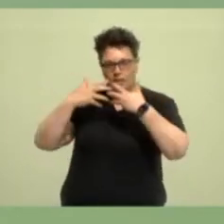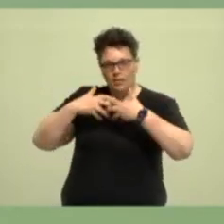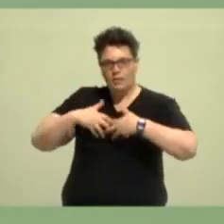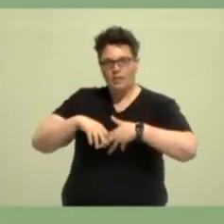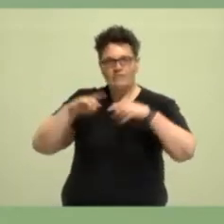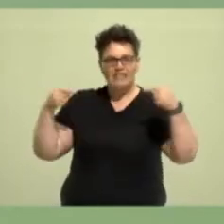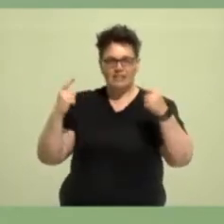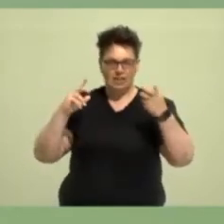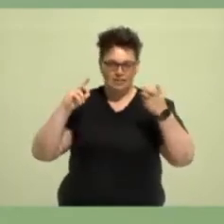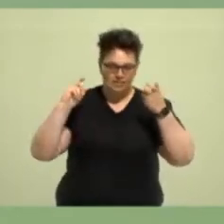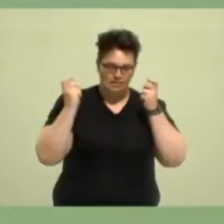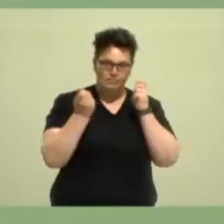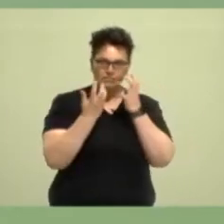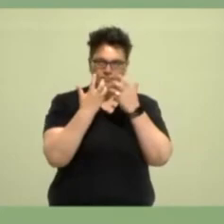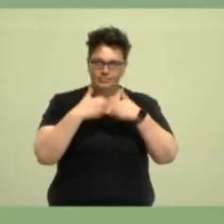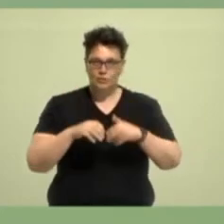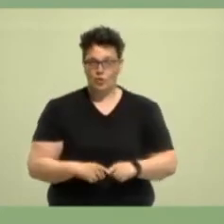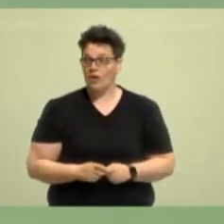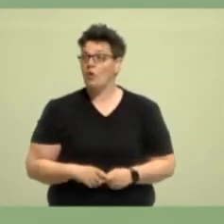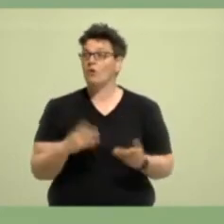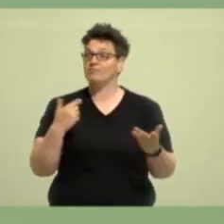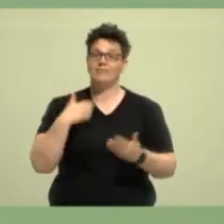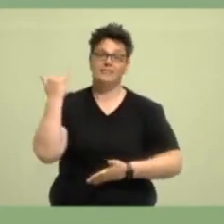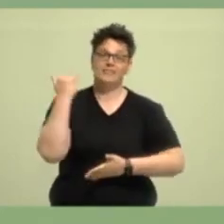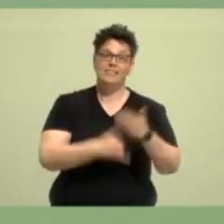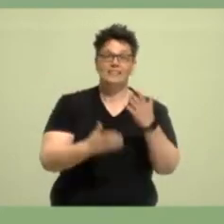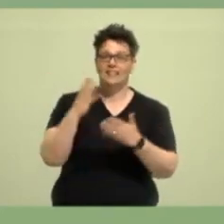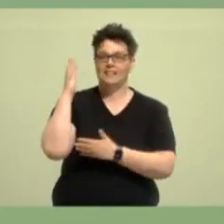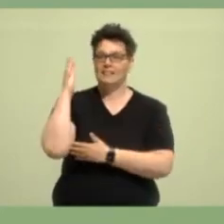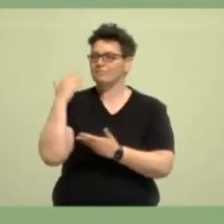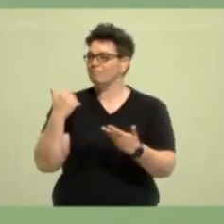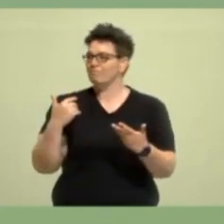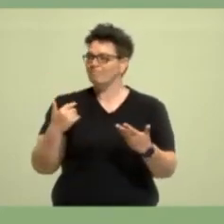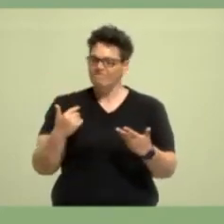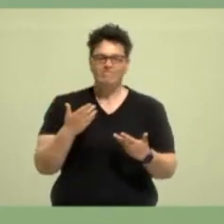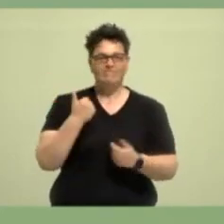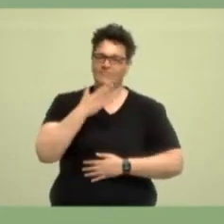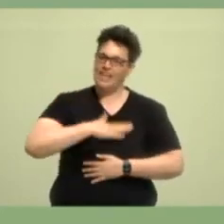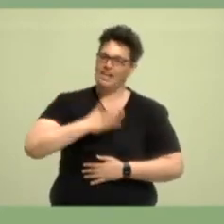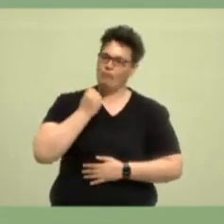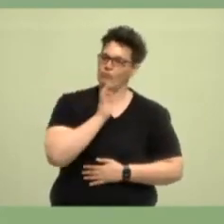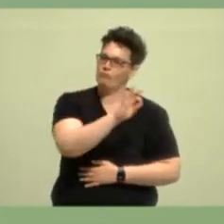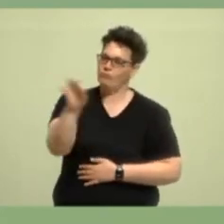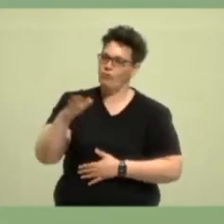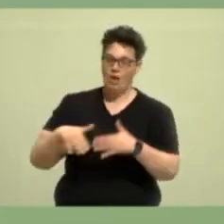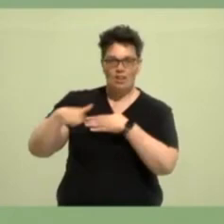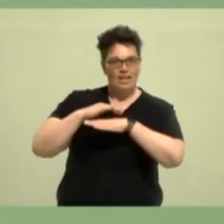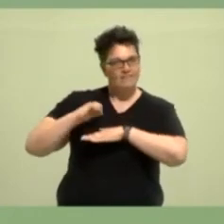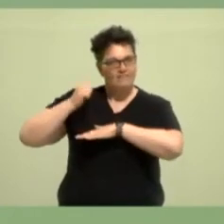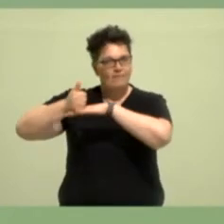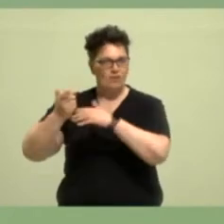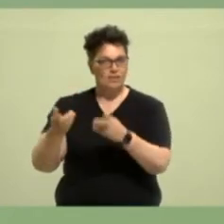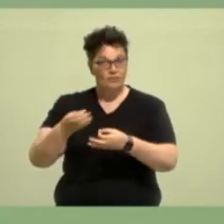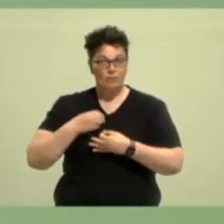Und zuletzt, ja, ich möchte gerne eure Landesvorsitzende sein. Es würde mir eine große Ehre bedeuten, wenn ihr